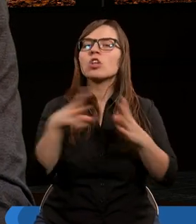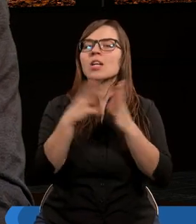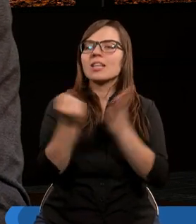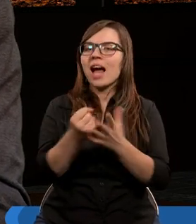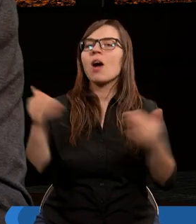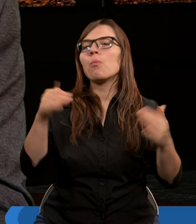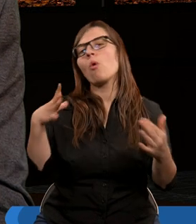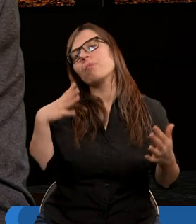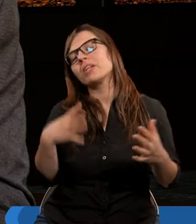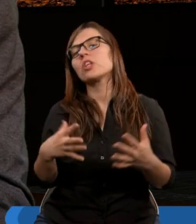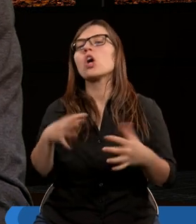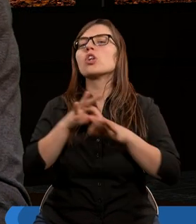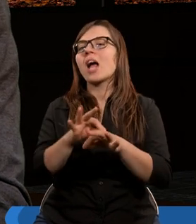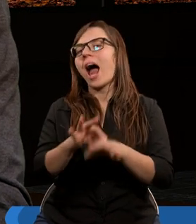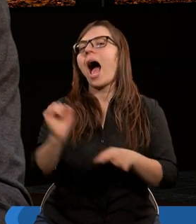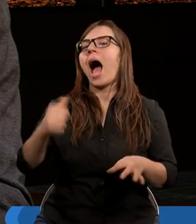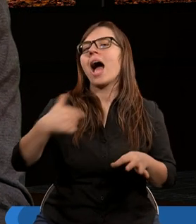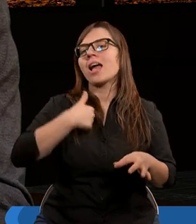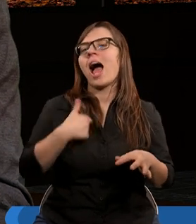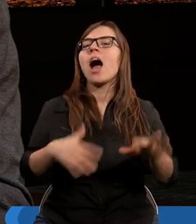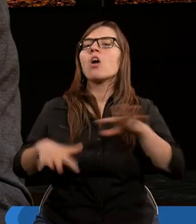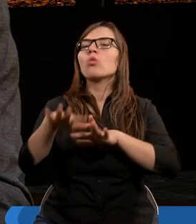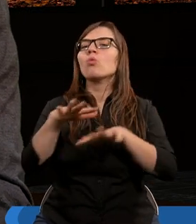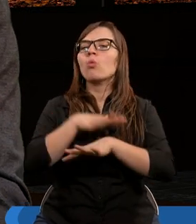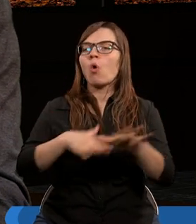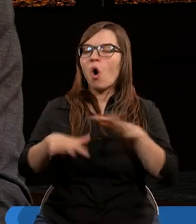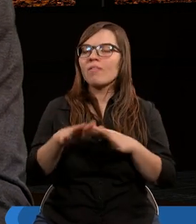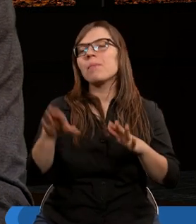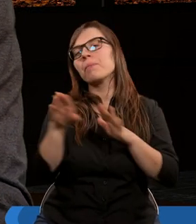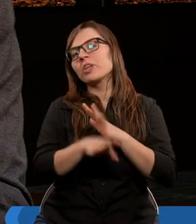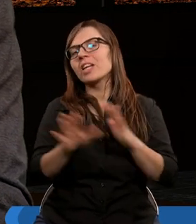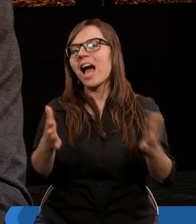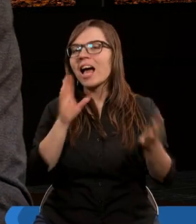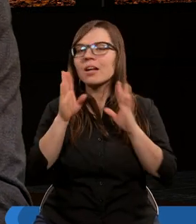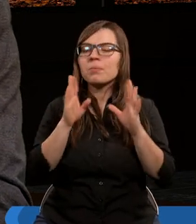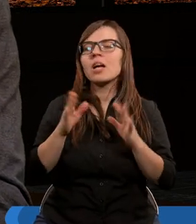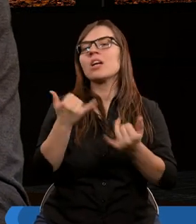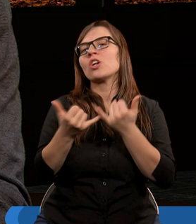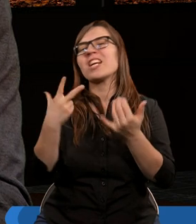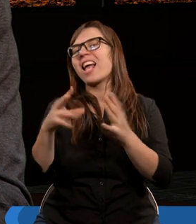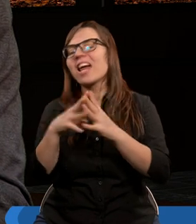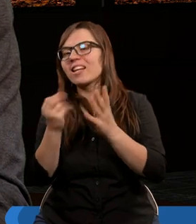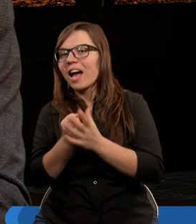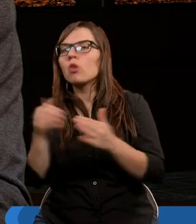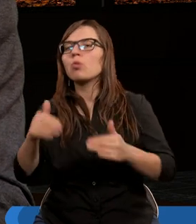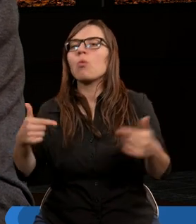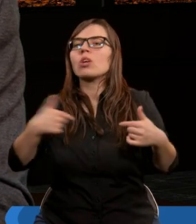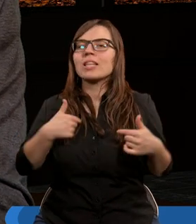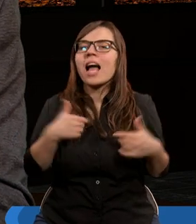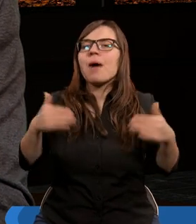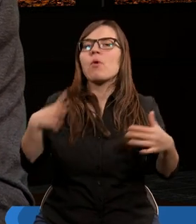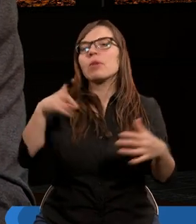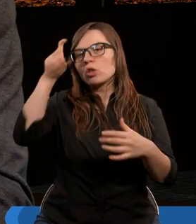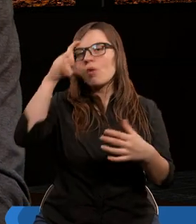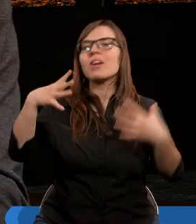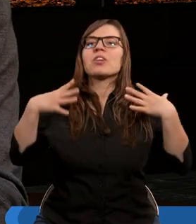również cielesny, a ja duchowy. A przynajmniej może jeżeli nie zakon to ja mogę być człowiekiem